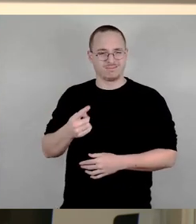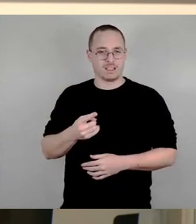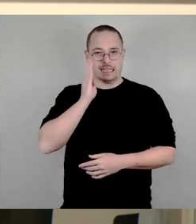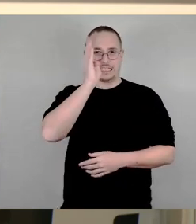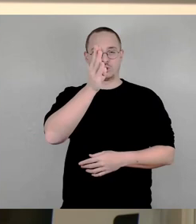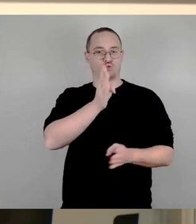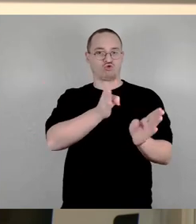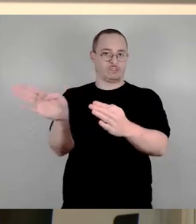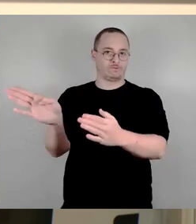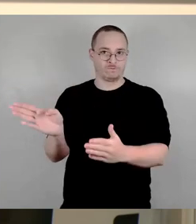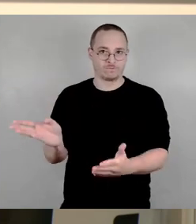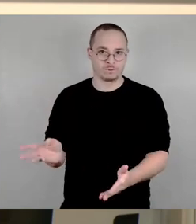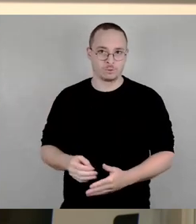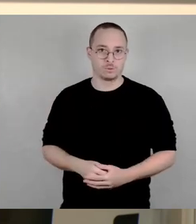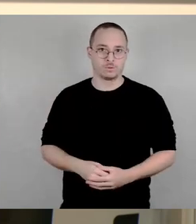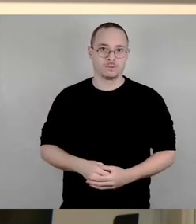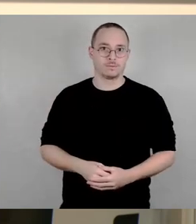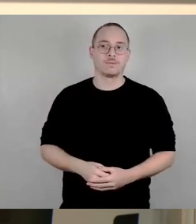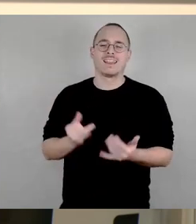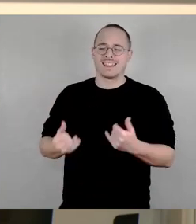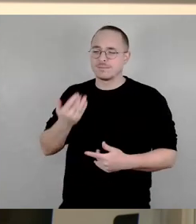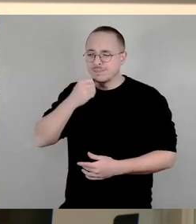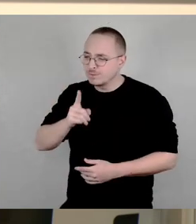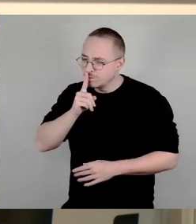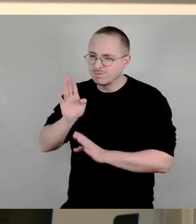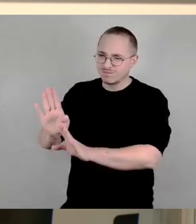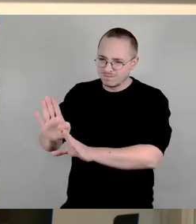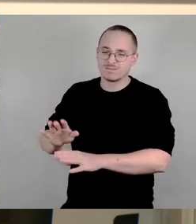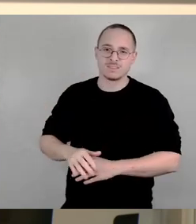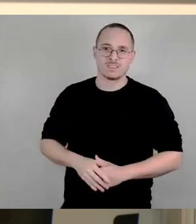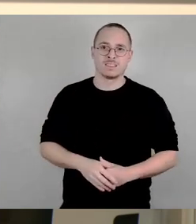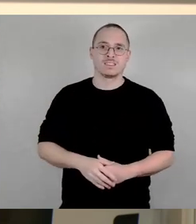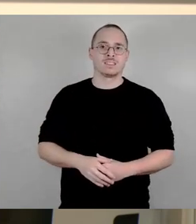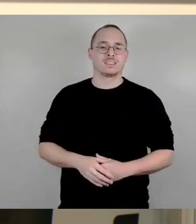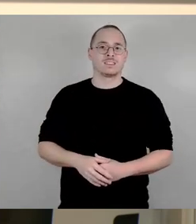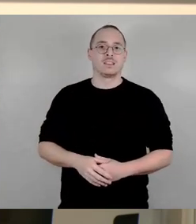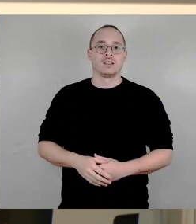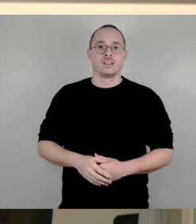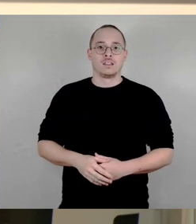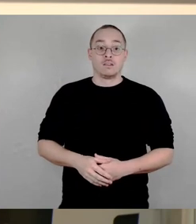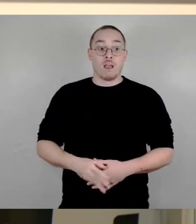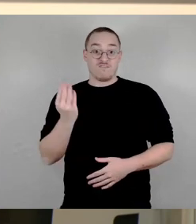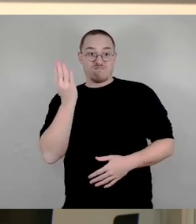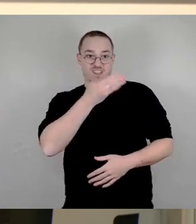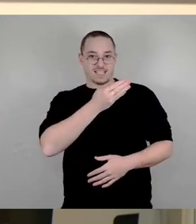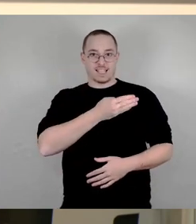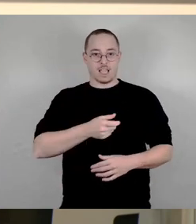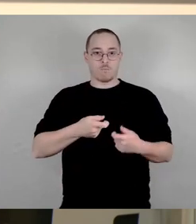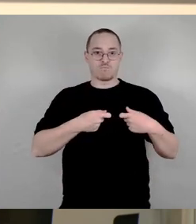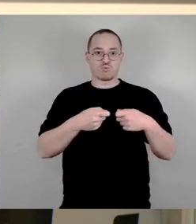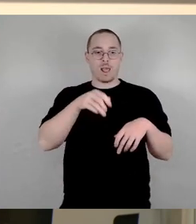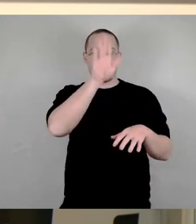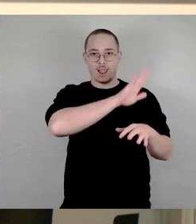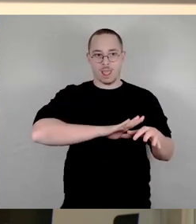davon, fällt Ihnen schwer genug, das weiß ich, abgesehen davon, dass es in einigen westlichen Bundesländern schon mal vor über 50